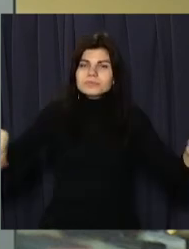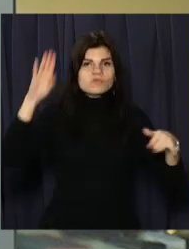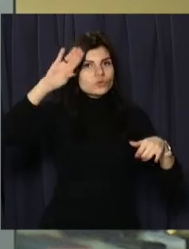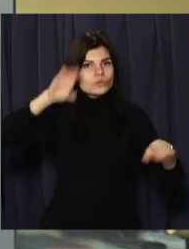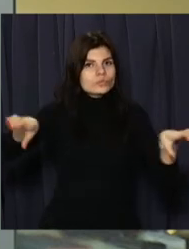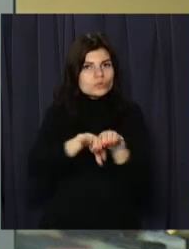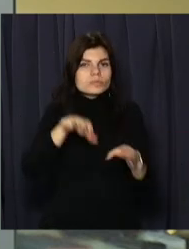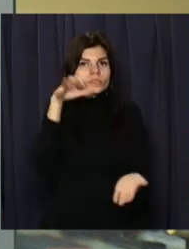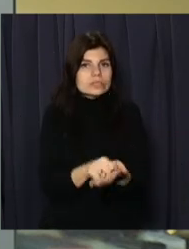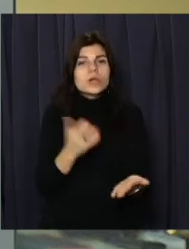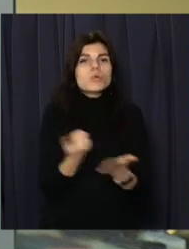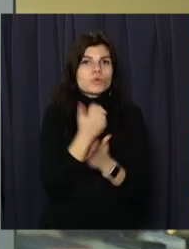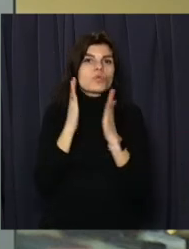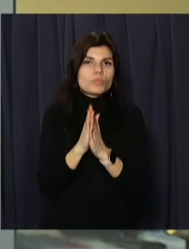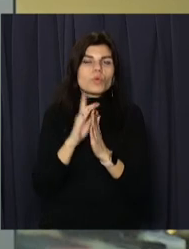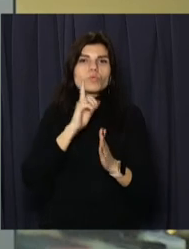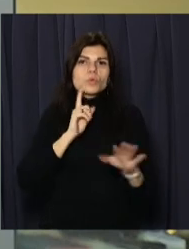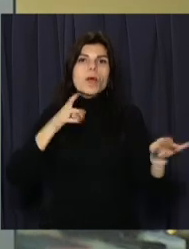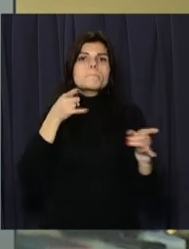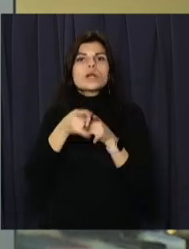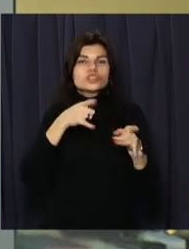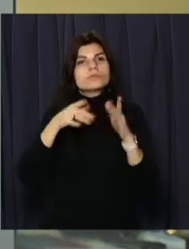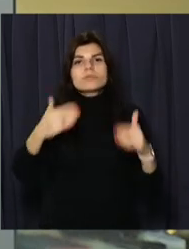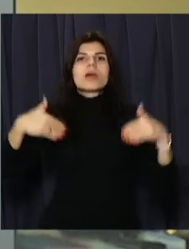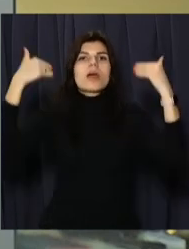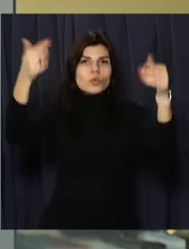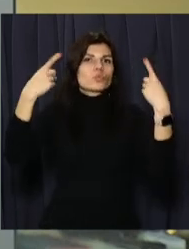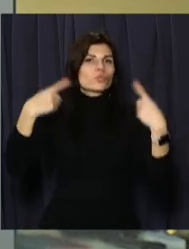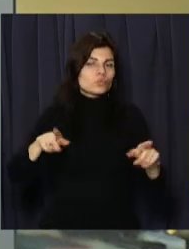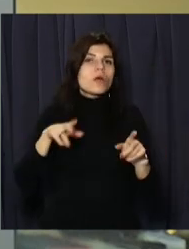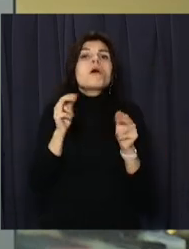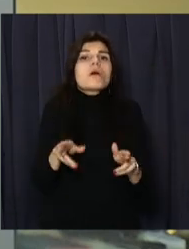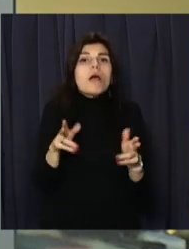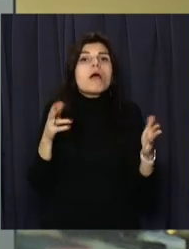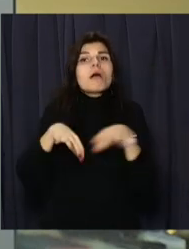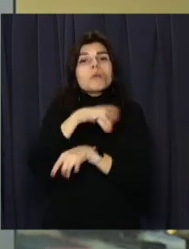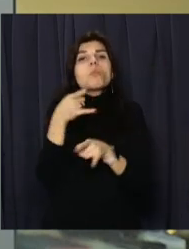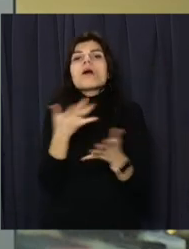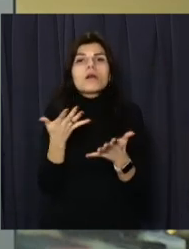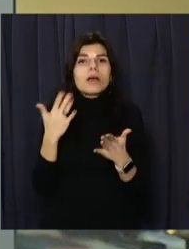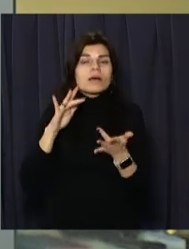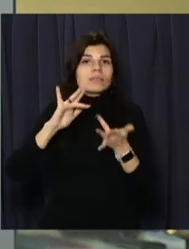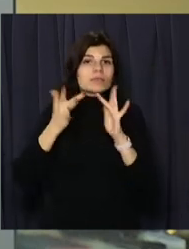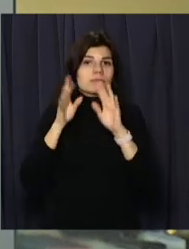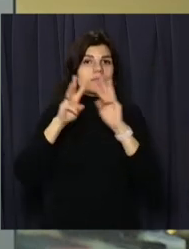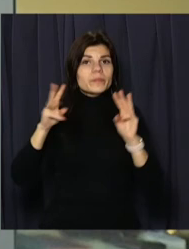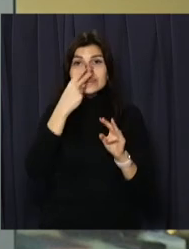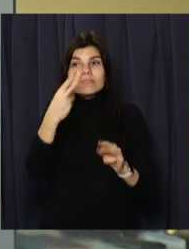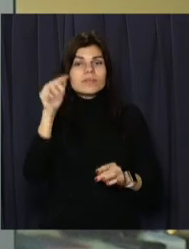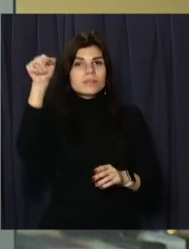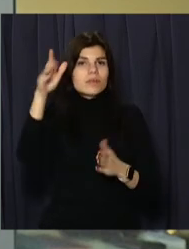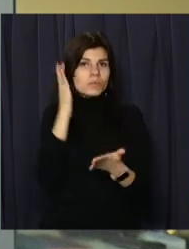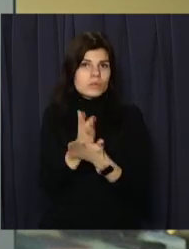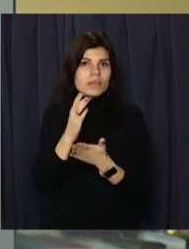до каналу. Пояснюють у мерії. Як курсуватиме громадський транспорт, а також схему об'їзду, дивіться на нашому сайті opentv